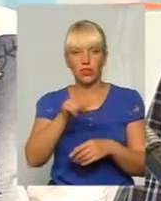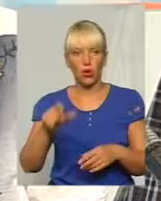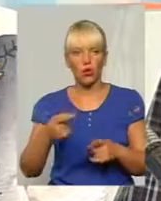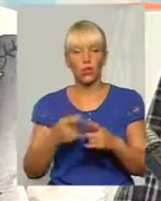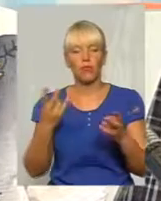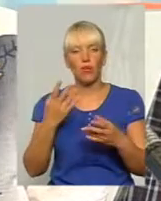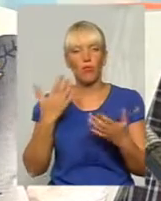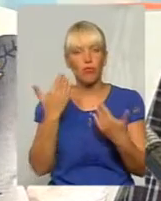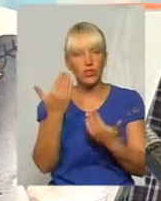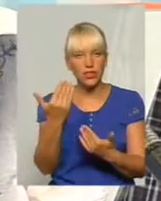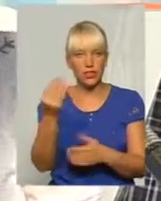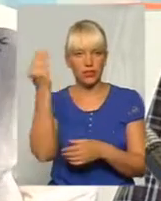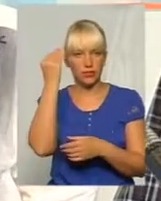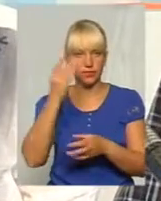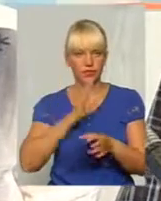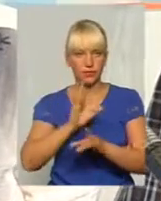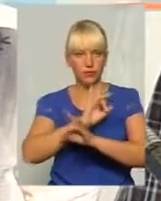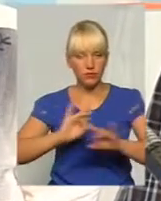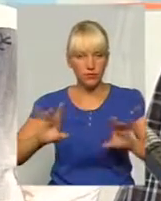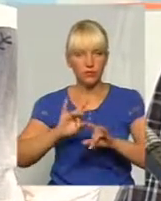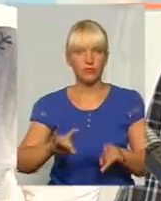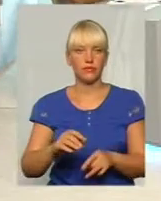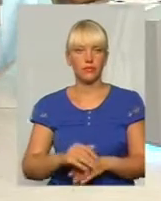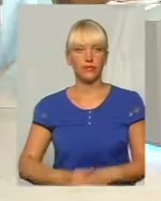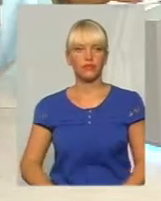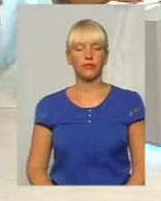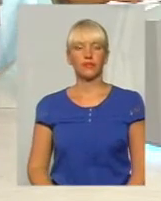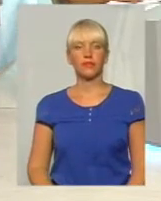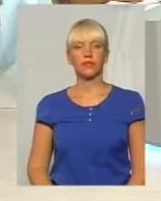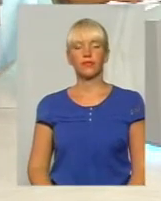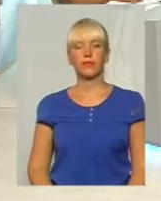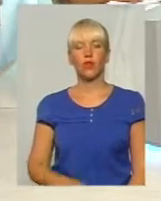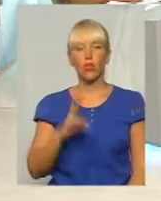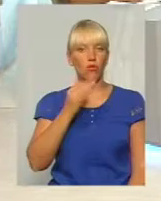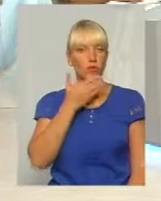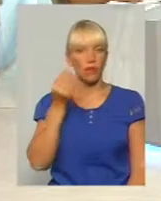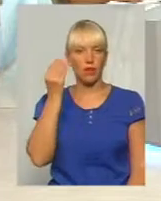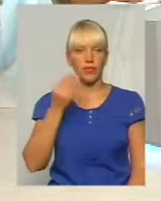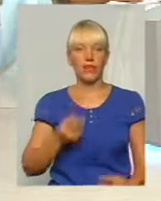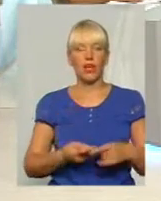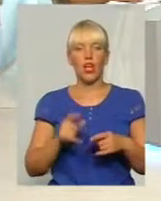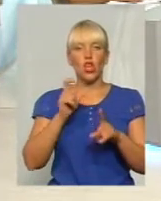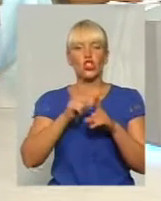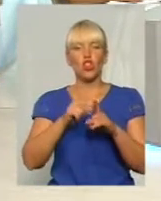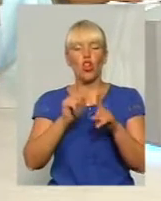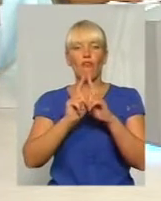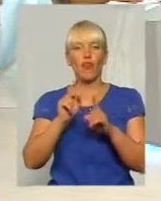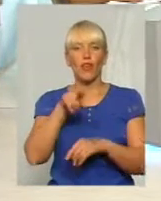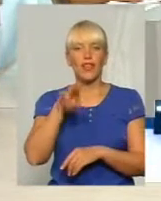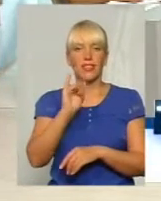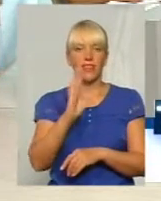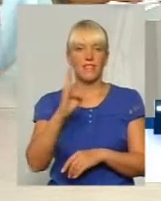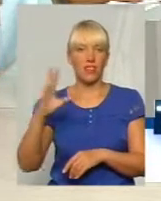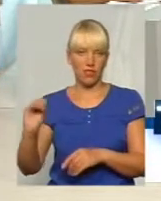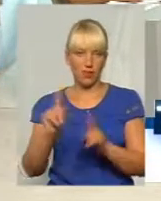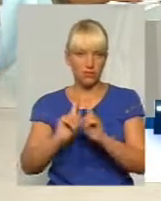від імені тих виборців, які голосували за ці політичні сили. Її немає. Слово дивне, яке вже кілька разів звучало, як найкраще підходить до цієї